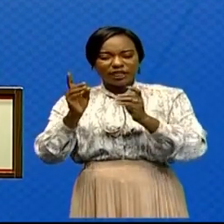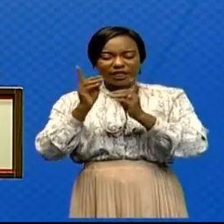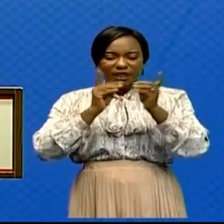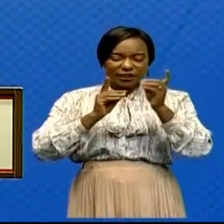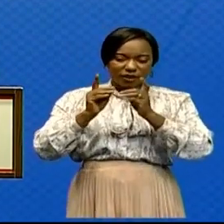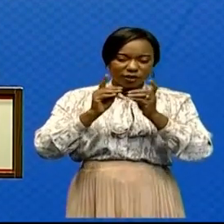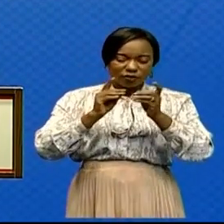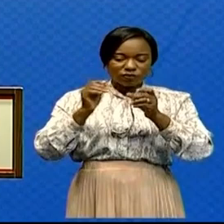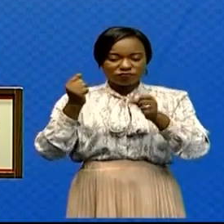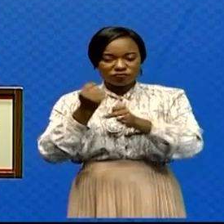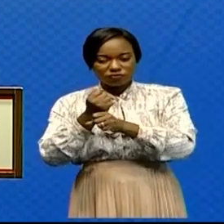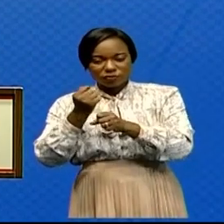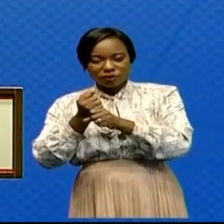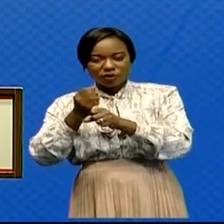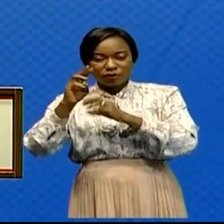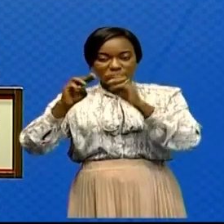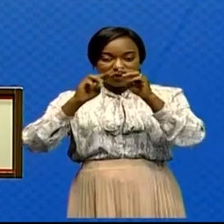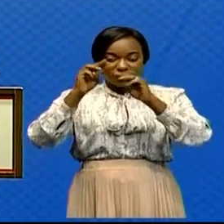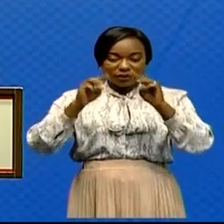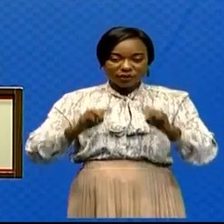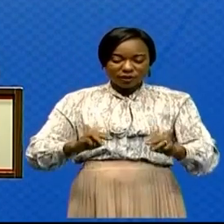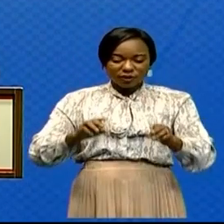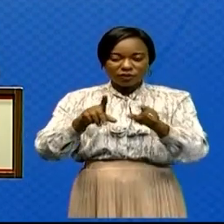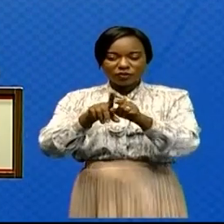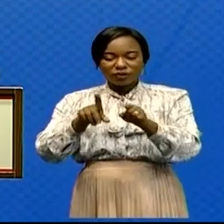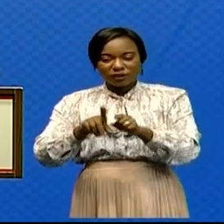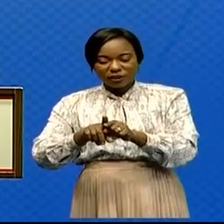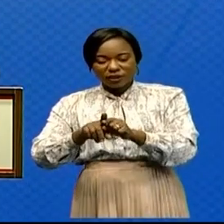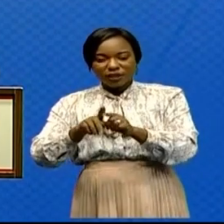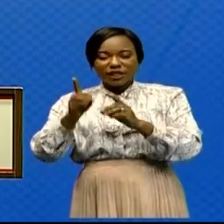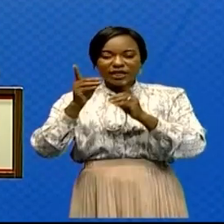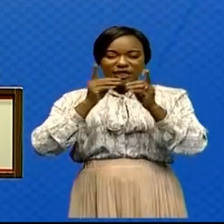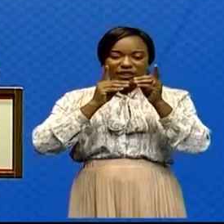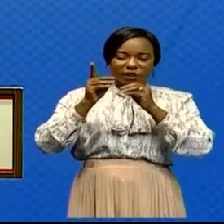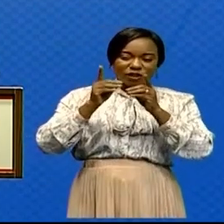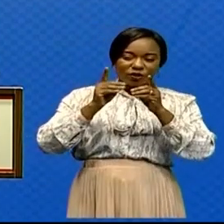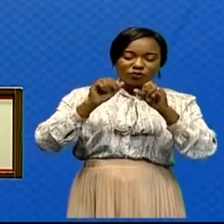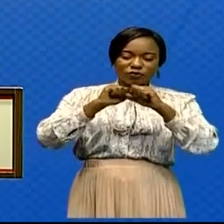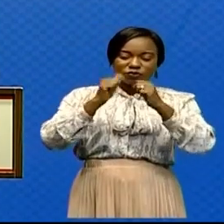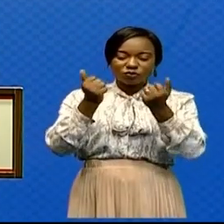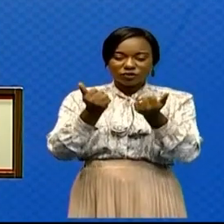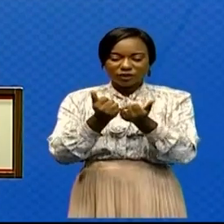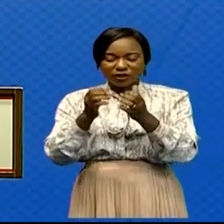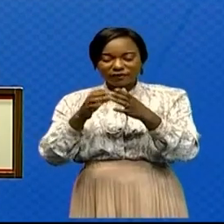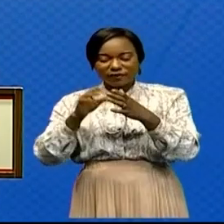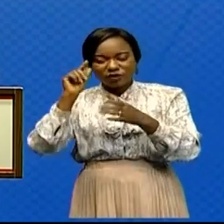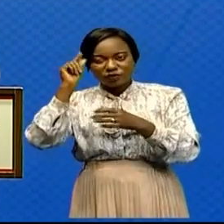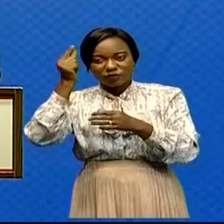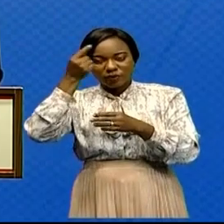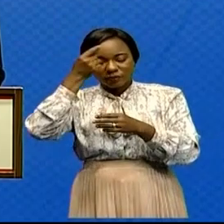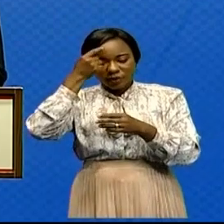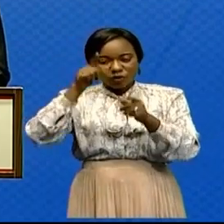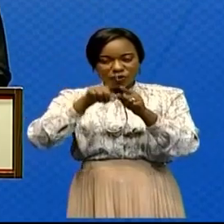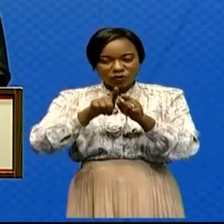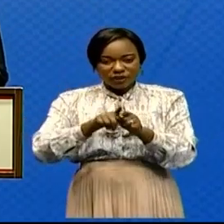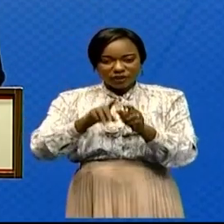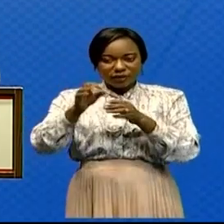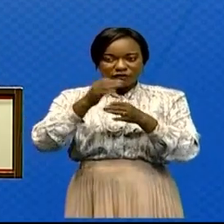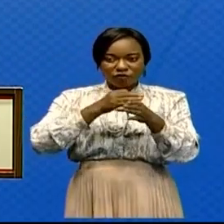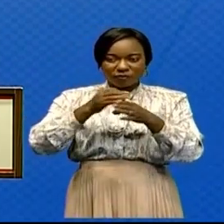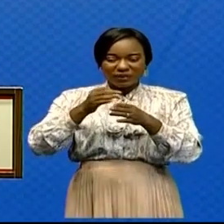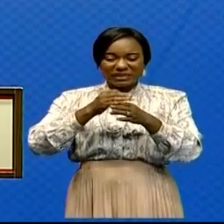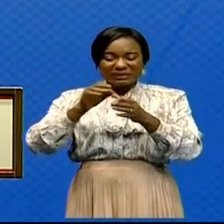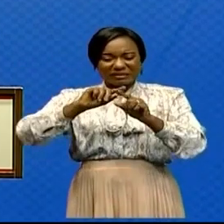du ministère, à focaliser les dialogues sociaux avec le concours du banc gouvernemental, à formaliser plutôt